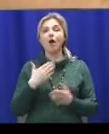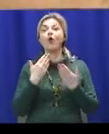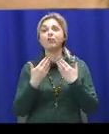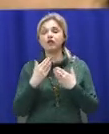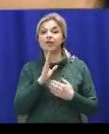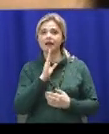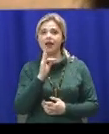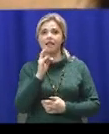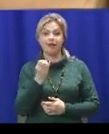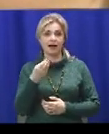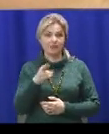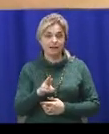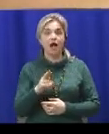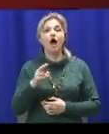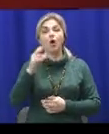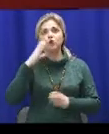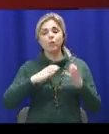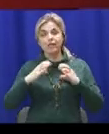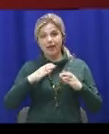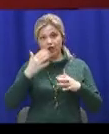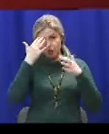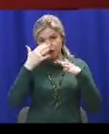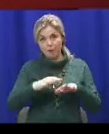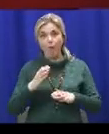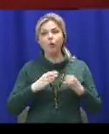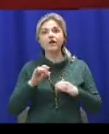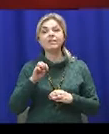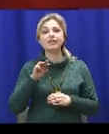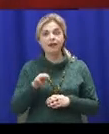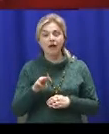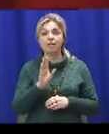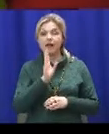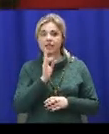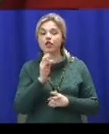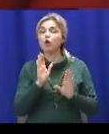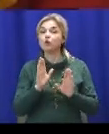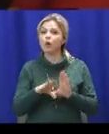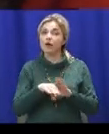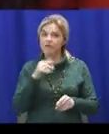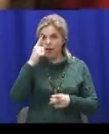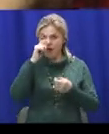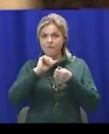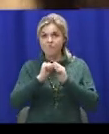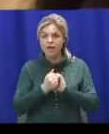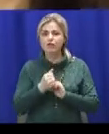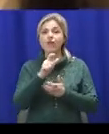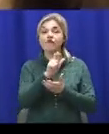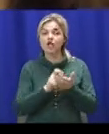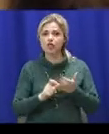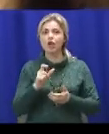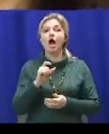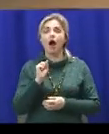студентка Чорноморського національного університету імені Петра Могили. Дівчина не лише обрала і вивчила вірш «Хустина», а й